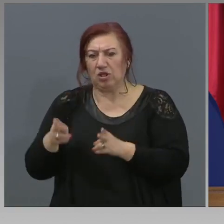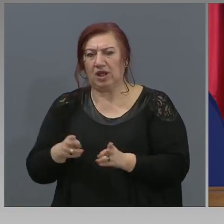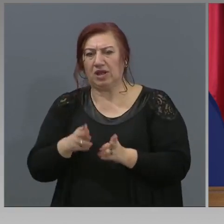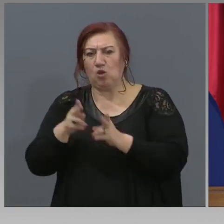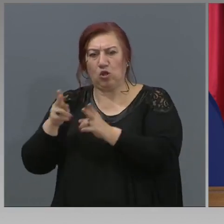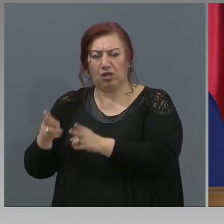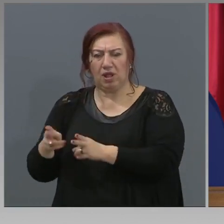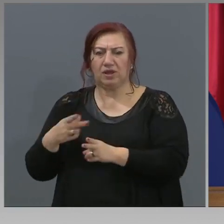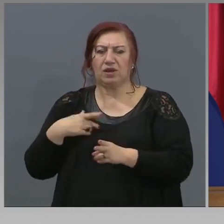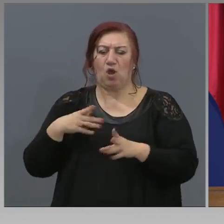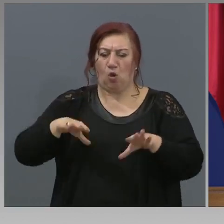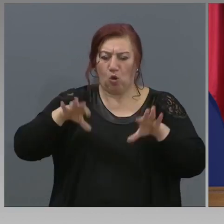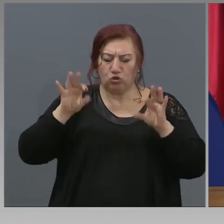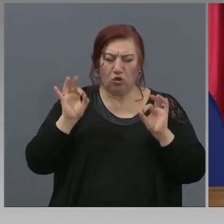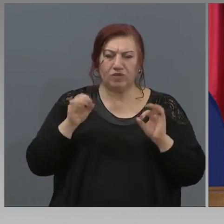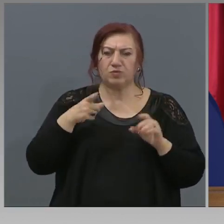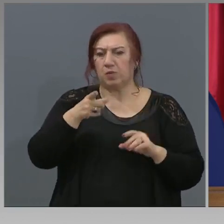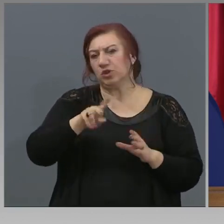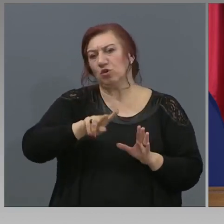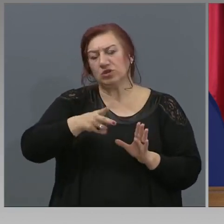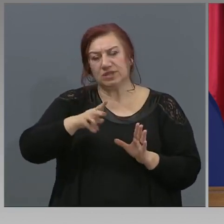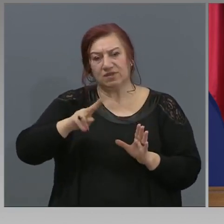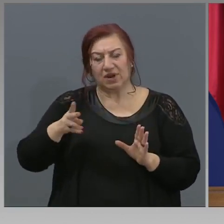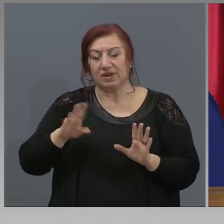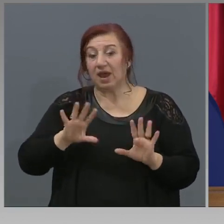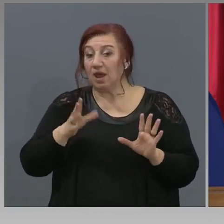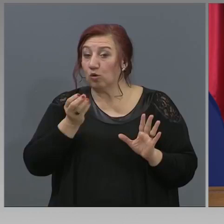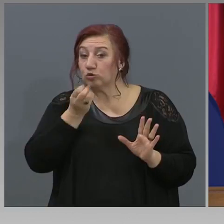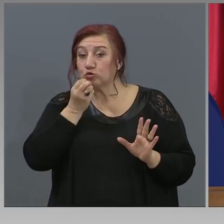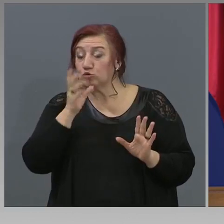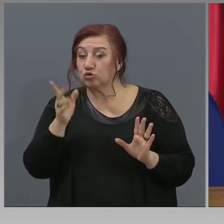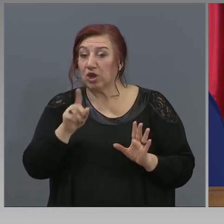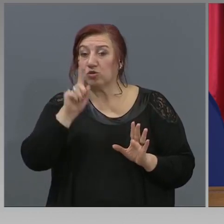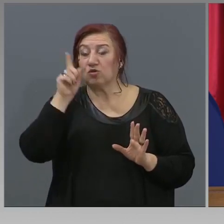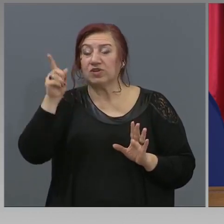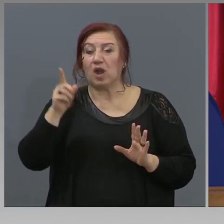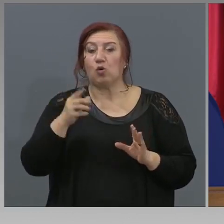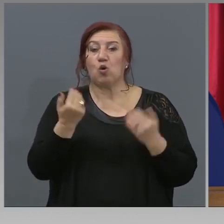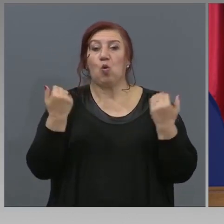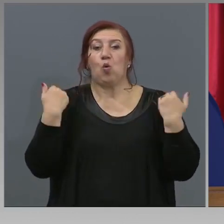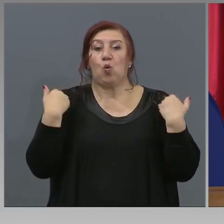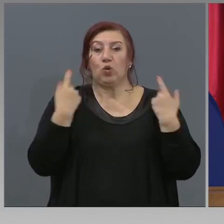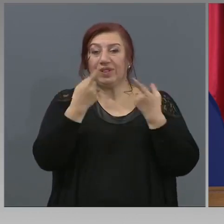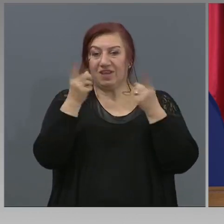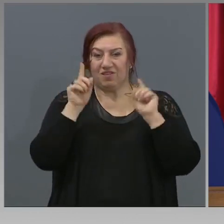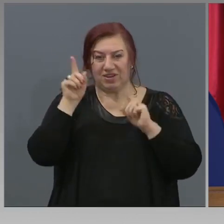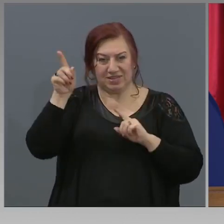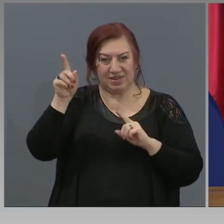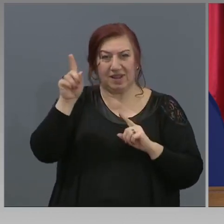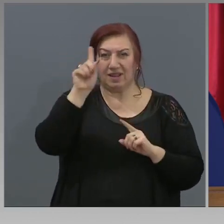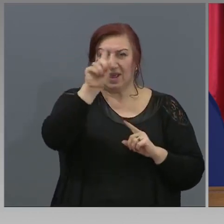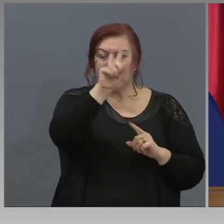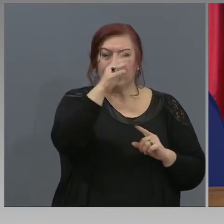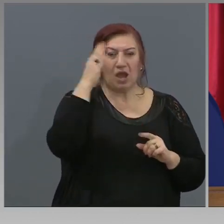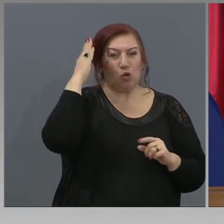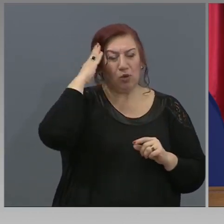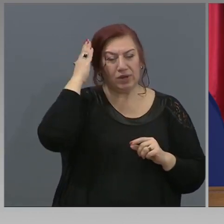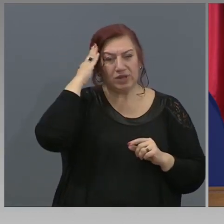Готови сме при този вариант, ако случайно в някоя висши училище, в някоя страна не се